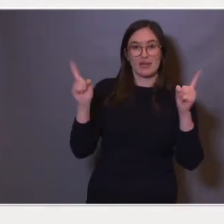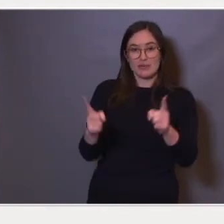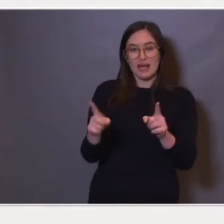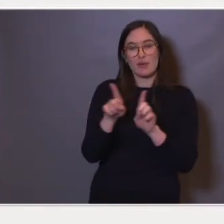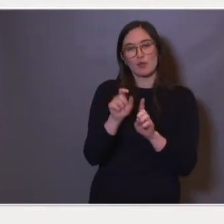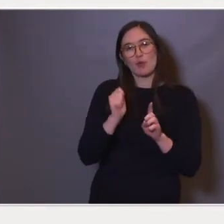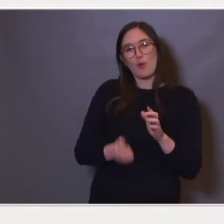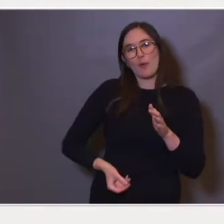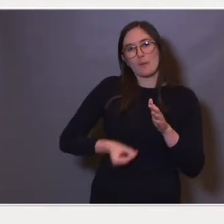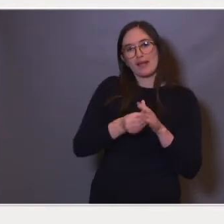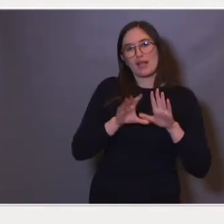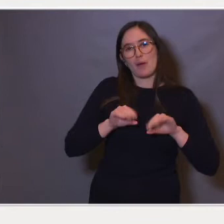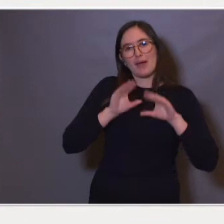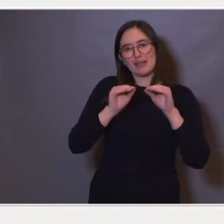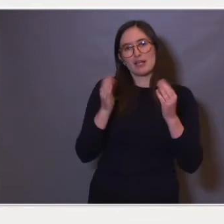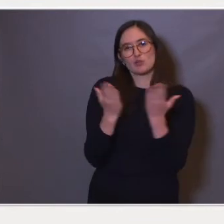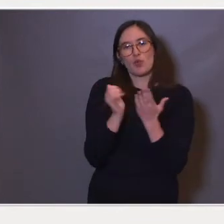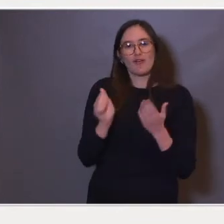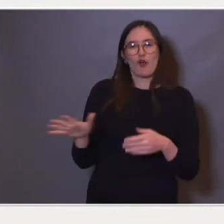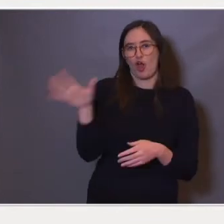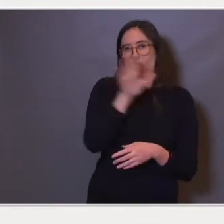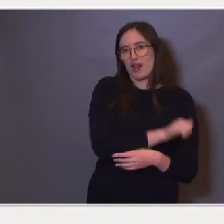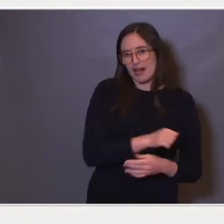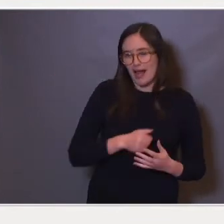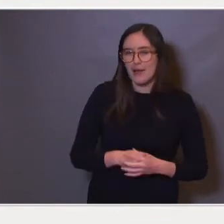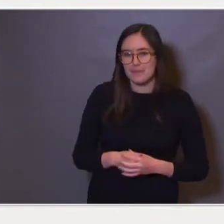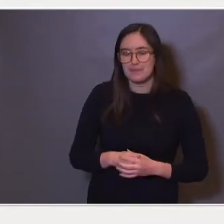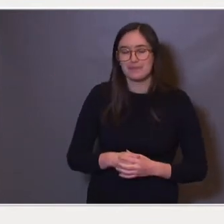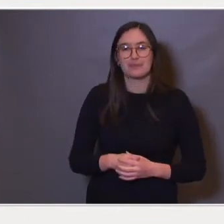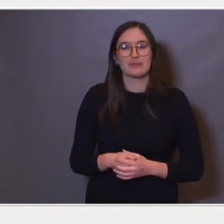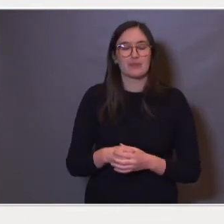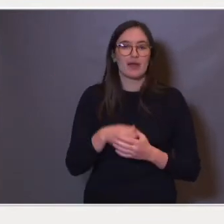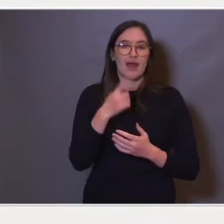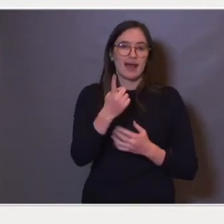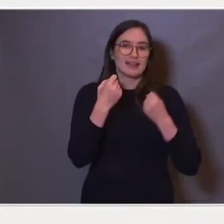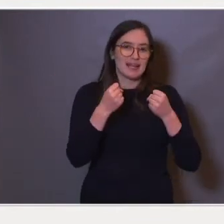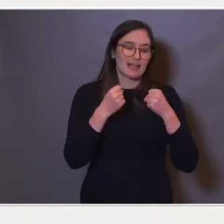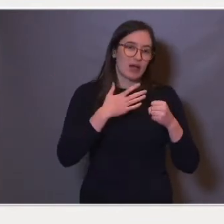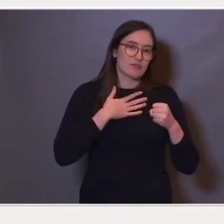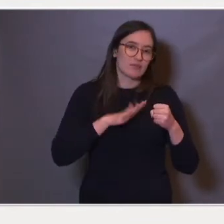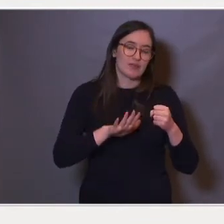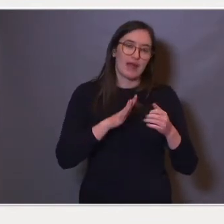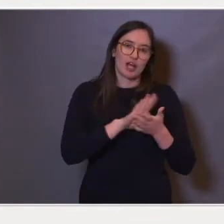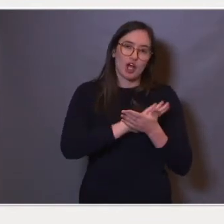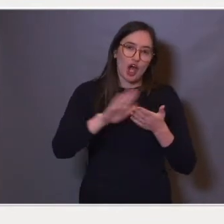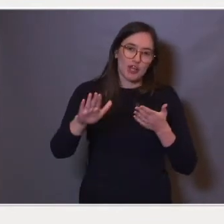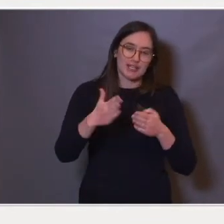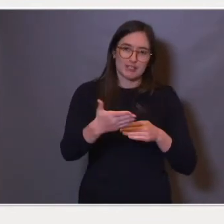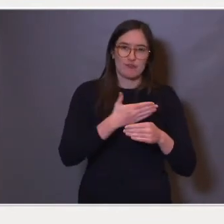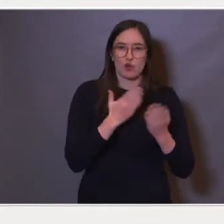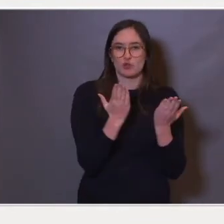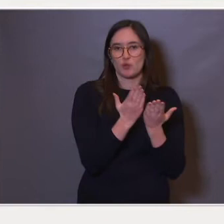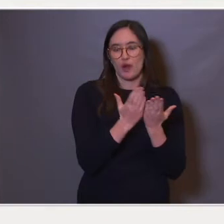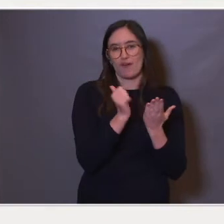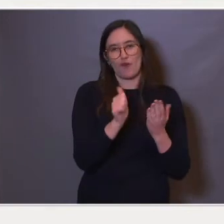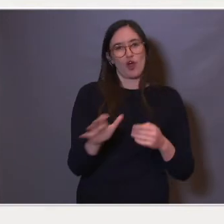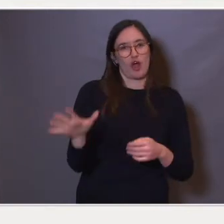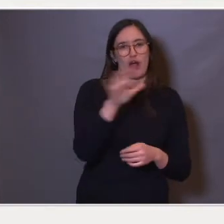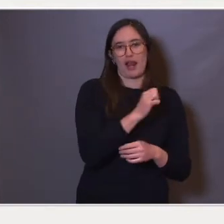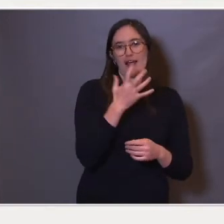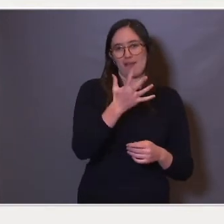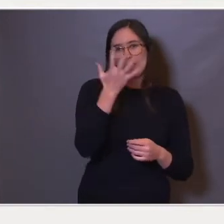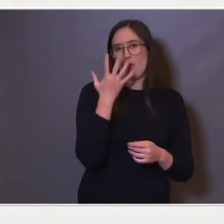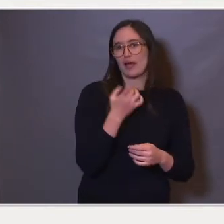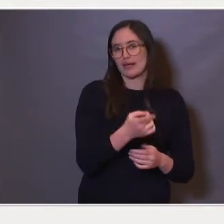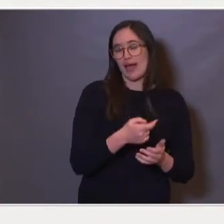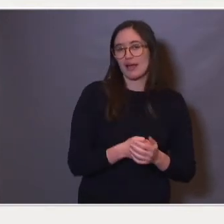bidra til en bedre skole for alle. Så et tiltak er gratis førskole for alle femåringer. Og da